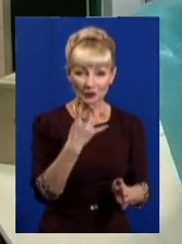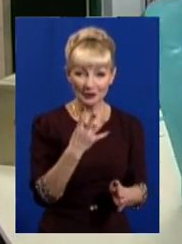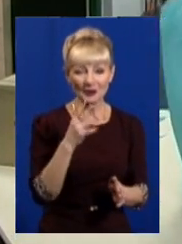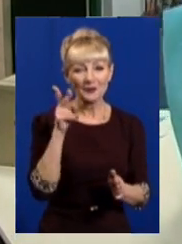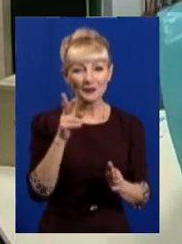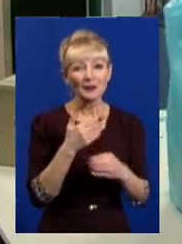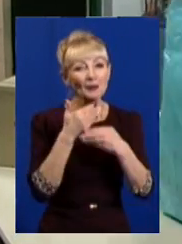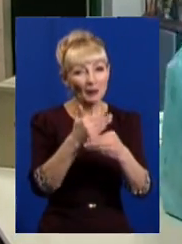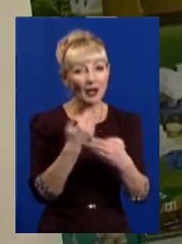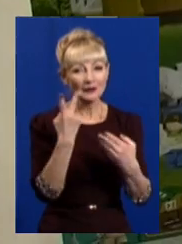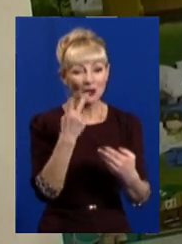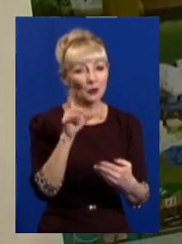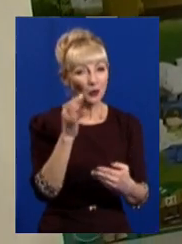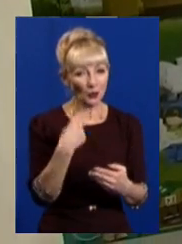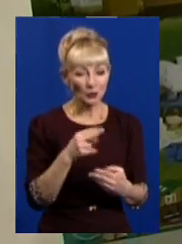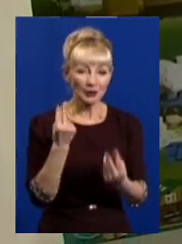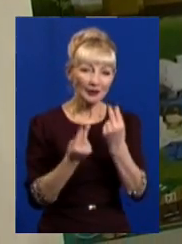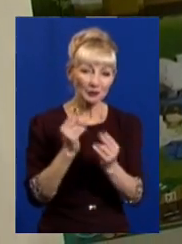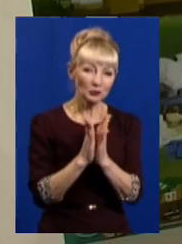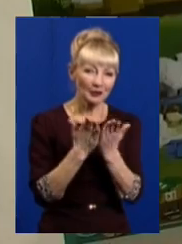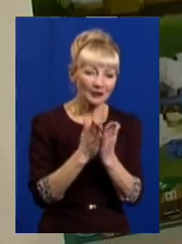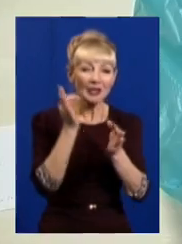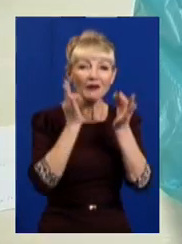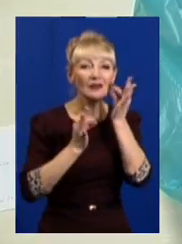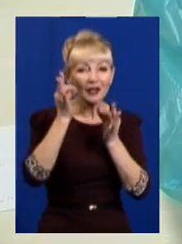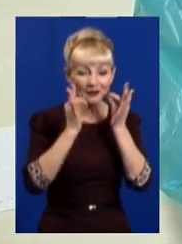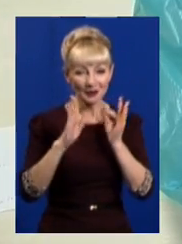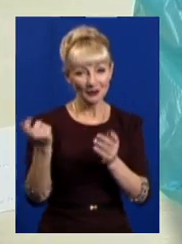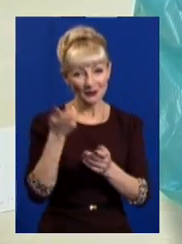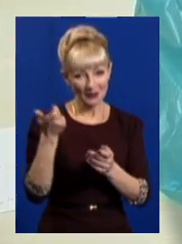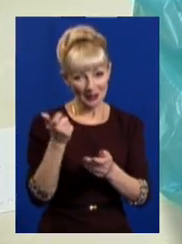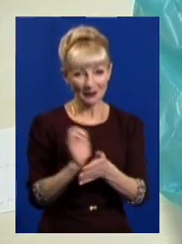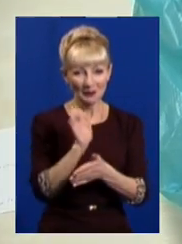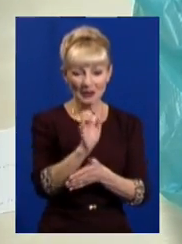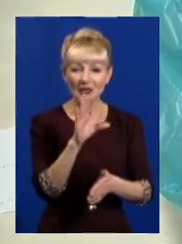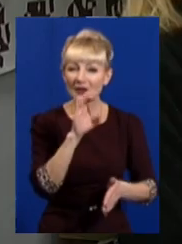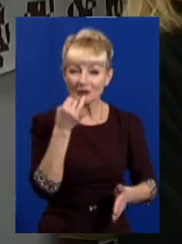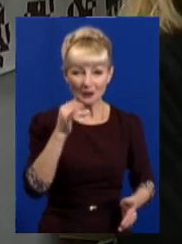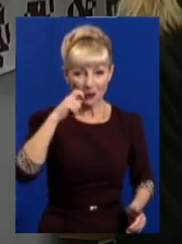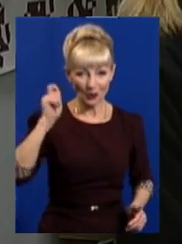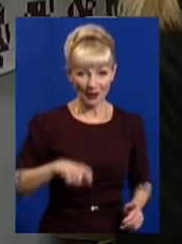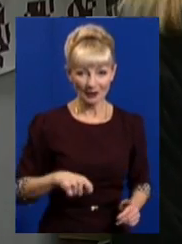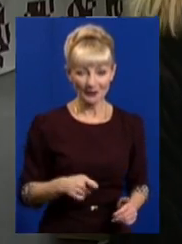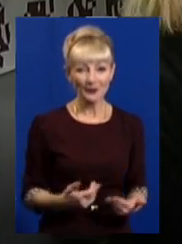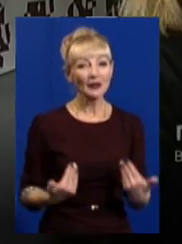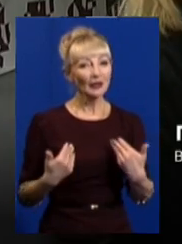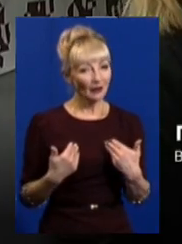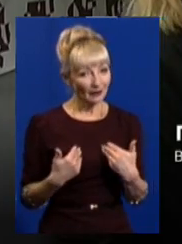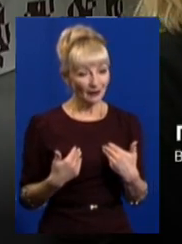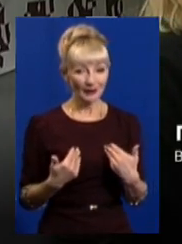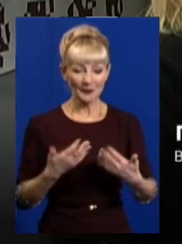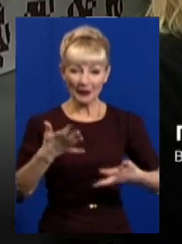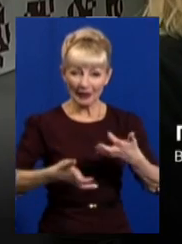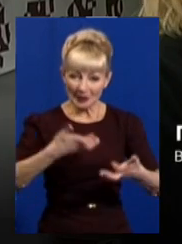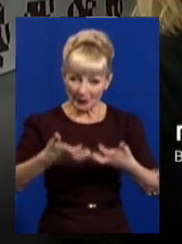допомагає другий рік. Каже, іграшки, книжки та золодощі до Харкова присилають з усієї України. Я розбираю